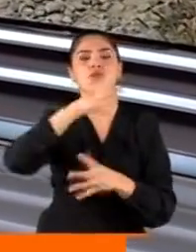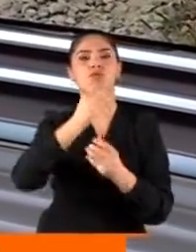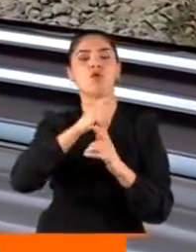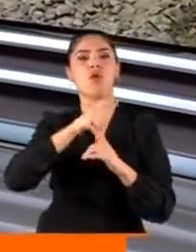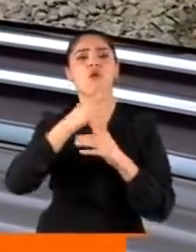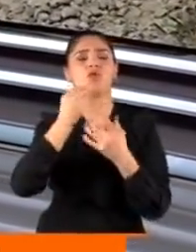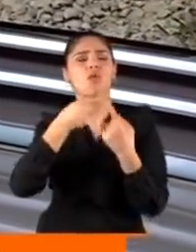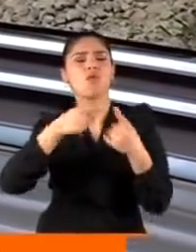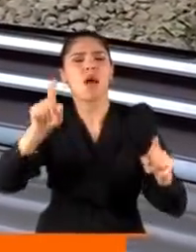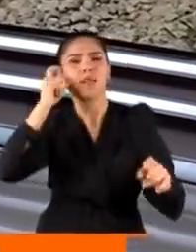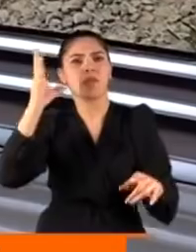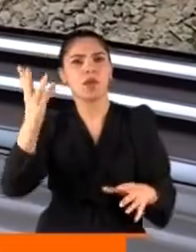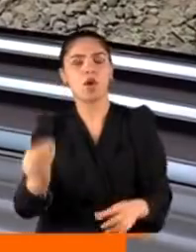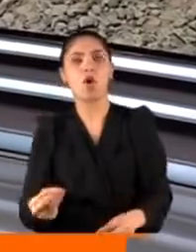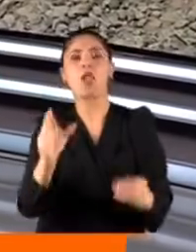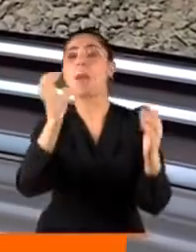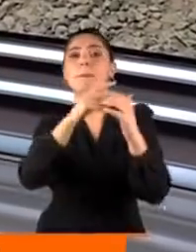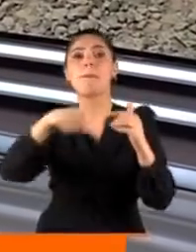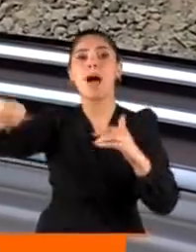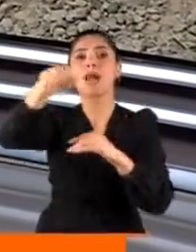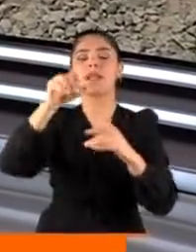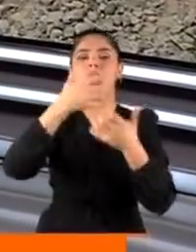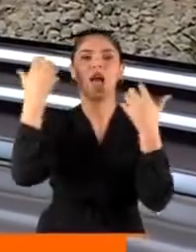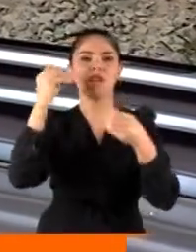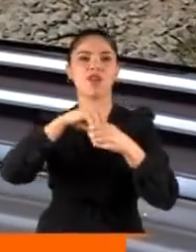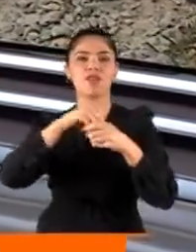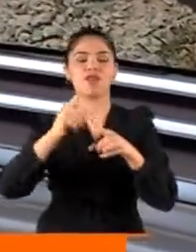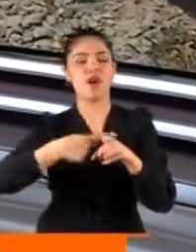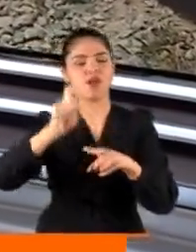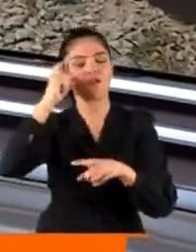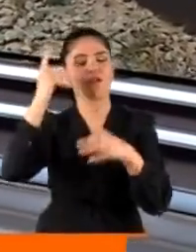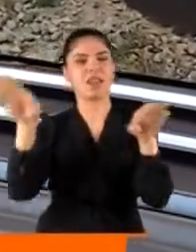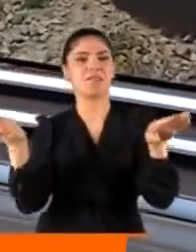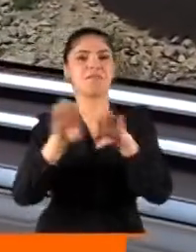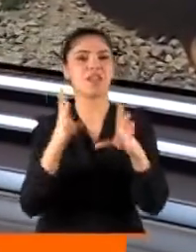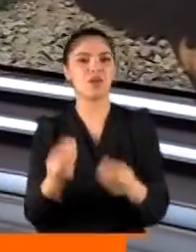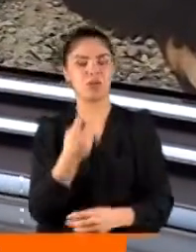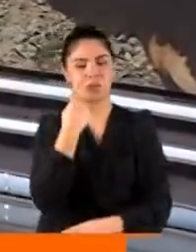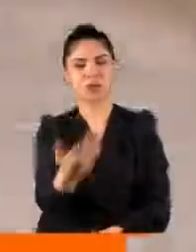farklı görüş sahibi olan partiler bu kez hayvanlar için ortak noktada buluştu.